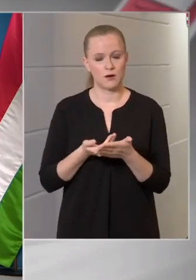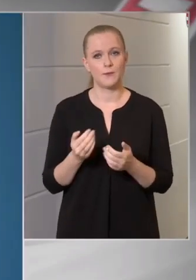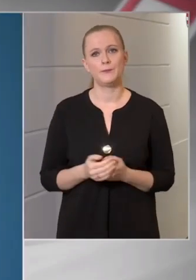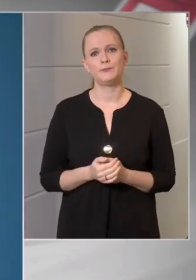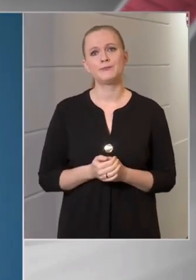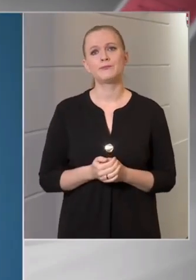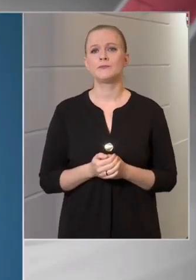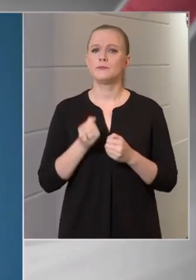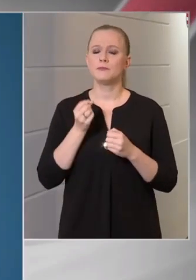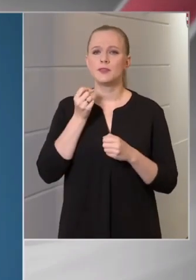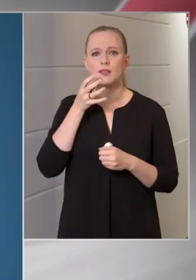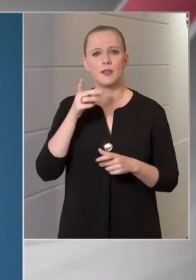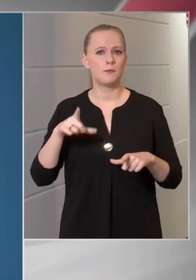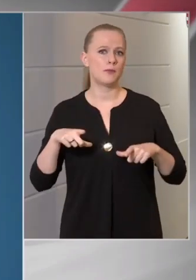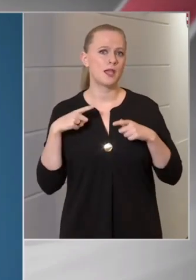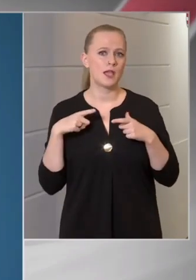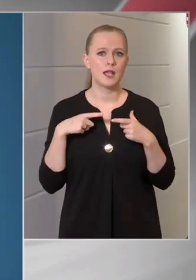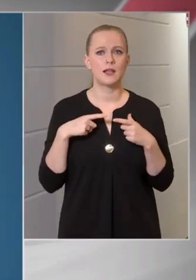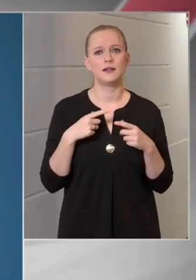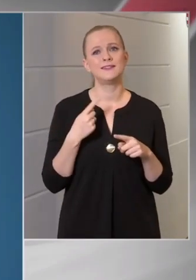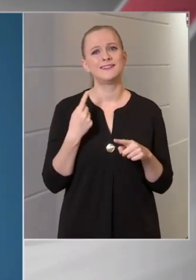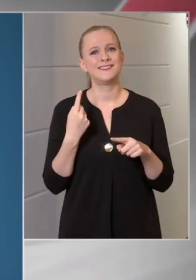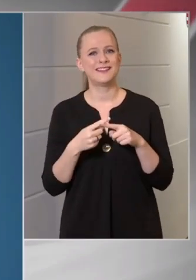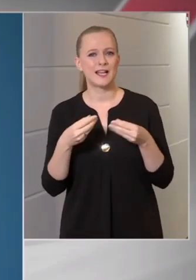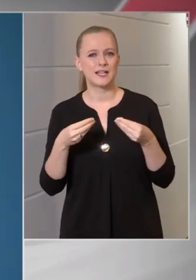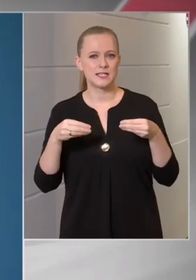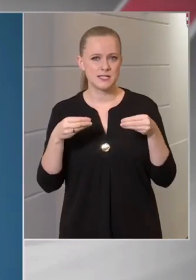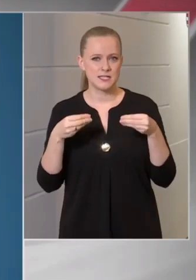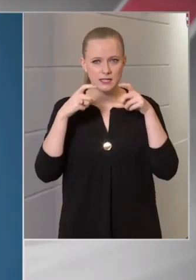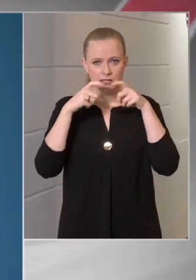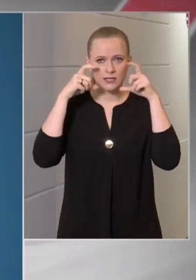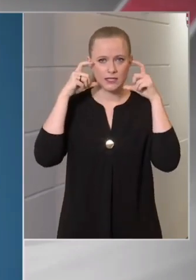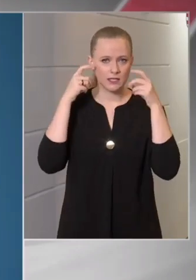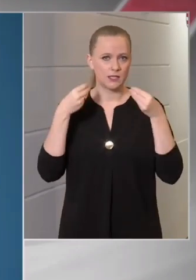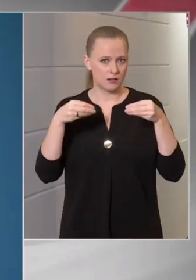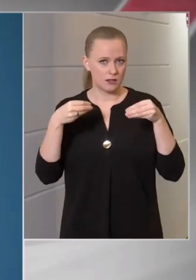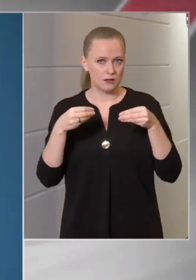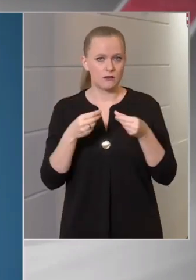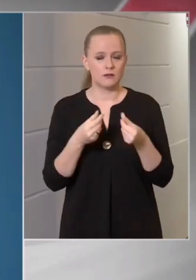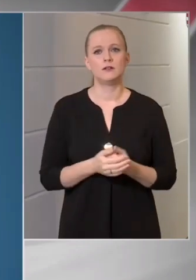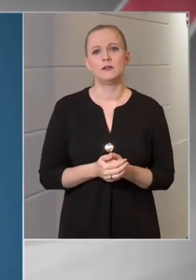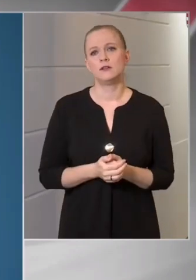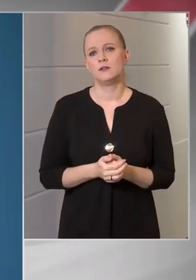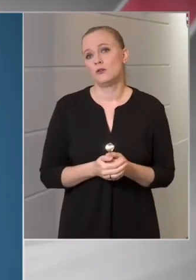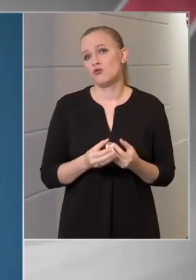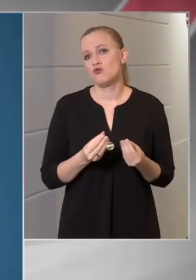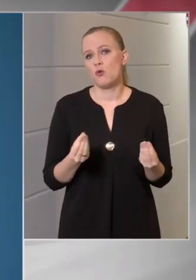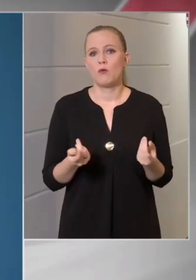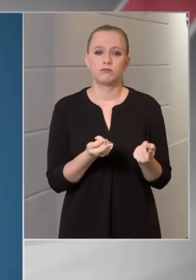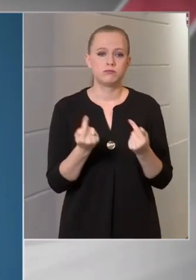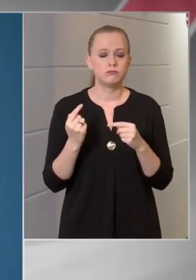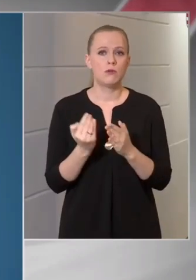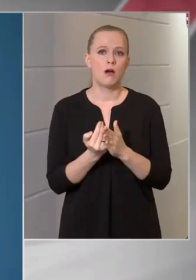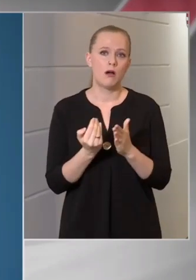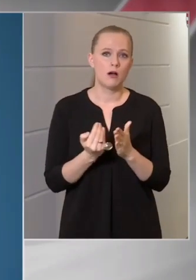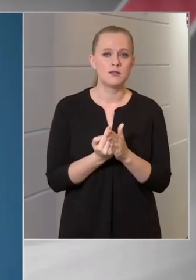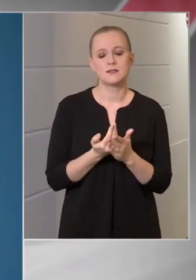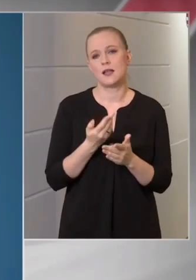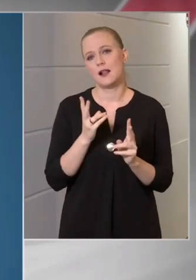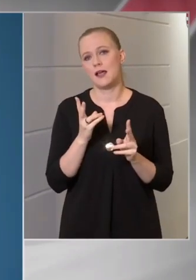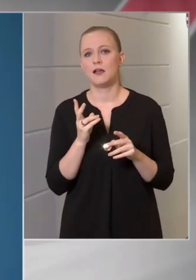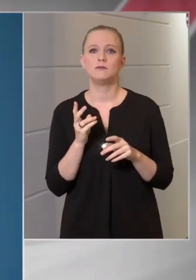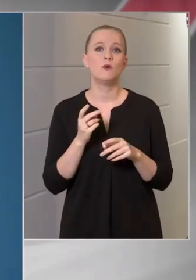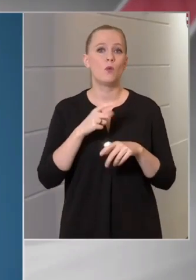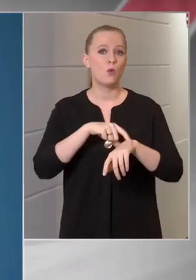során a textilből készült maszkok, esetleg sokak által használt orvosi